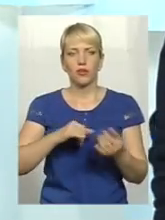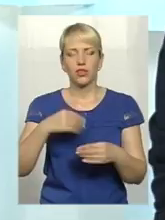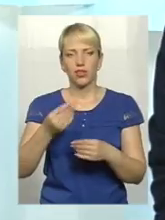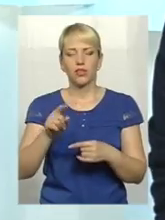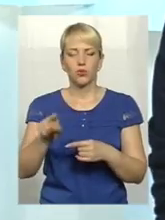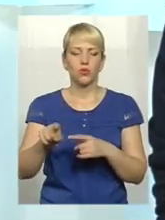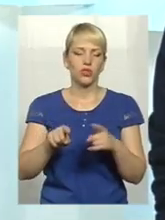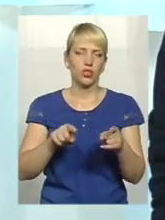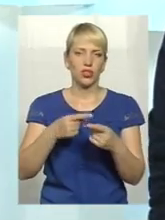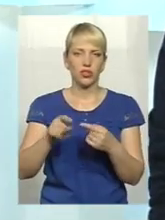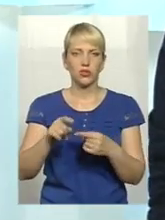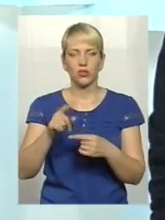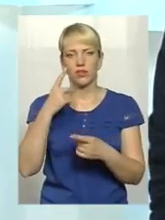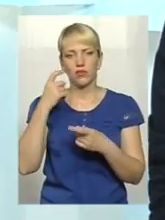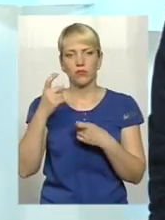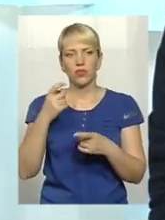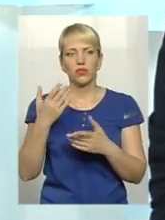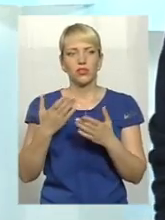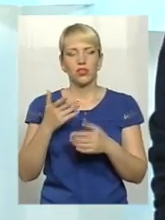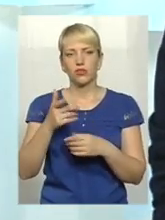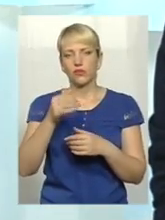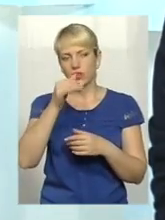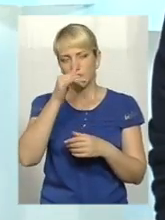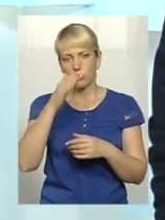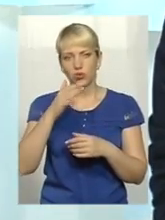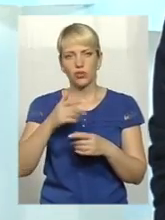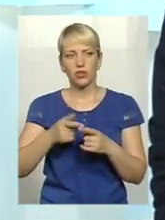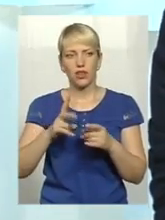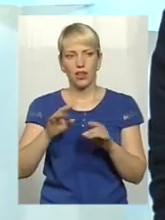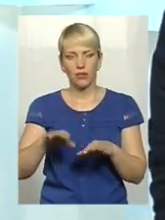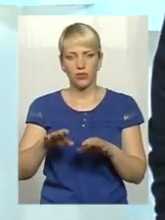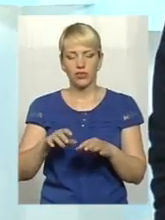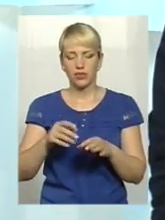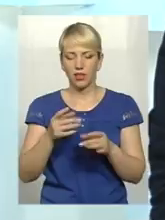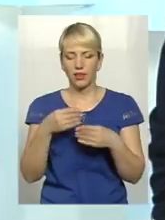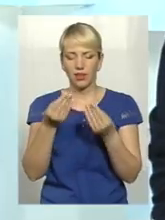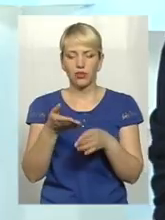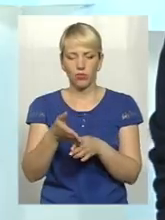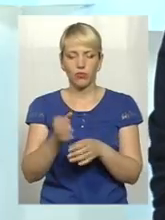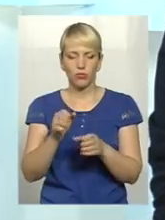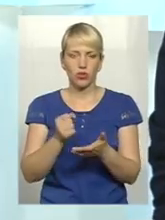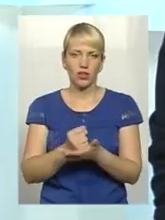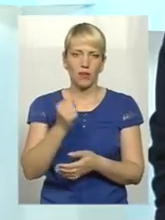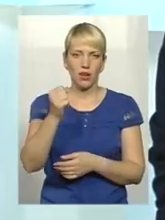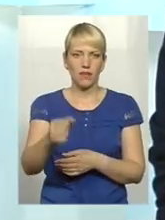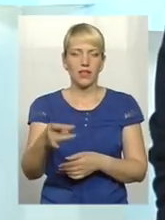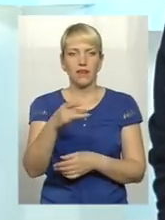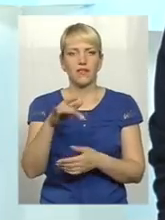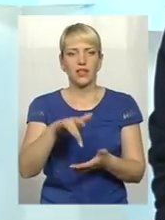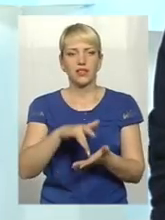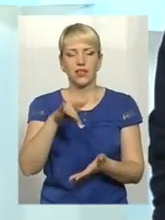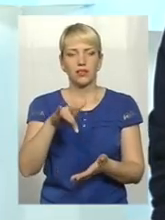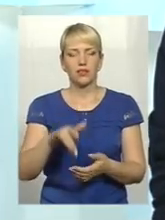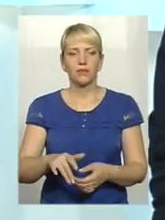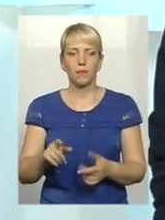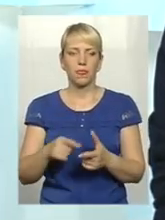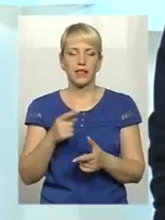іншу інформацію. Якщо вони не мають на місці, вони можуть його направити, наприклад, в райцентр або в область, або так